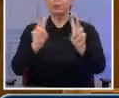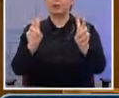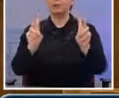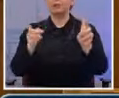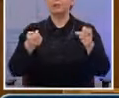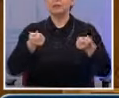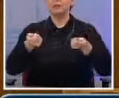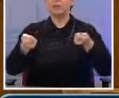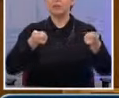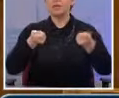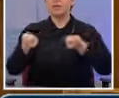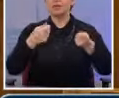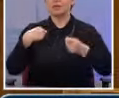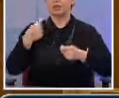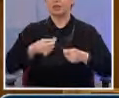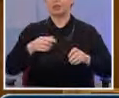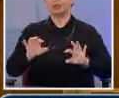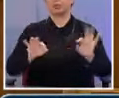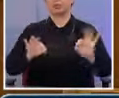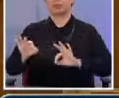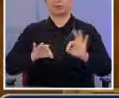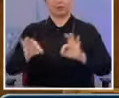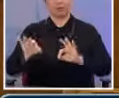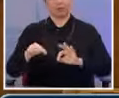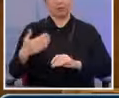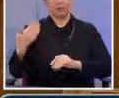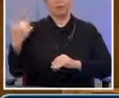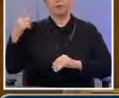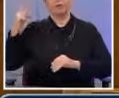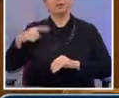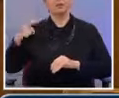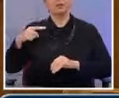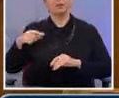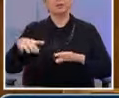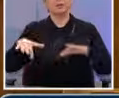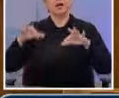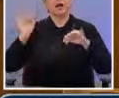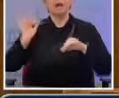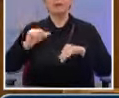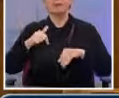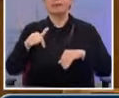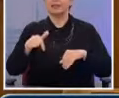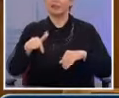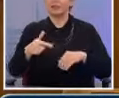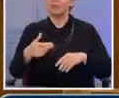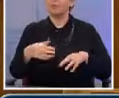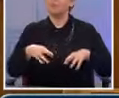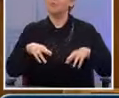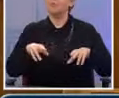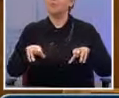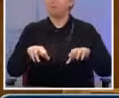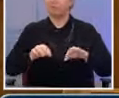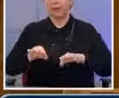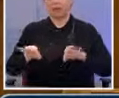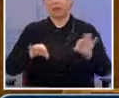δημόσιας περιουσίας. Πριν λίγες μέρες προχωρήσαμε στην έναρξη λειτουργίας της πρότυπης διεύθυνσης δημόσιας περιουσίας.